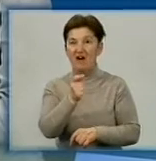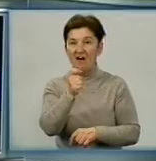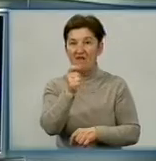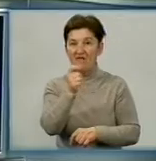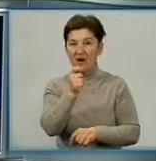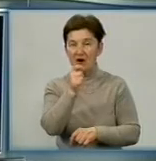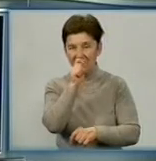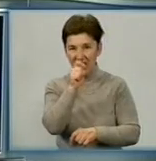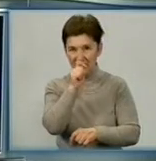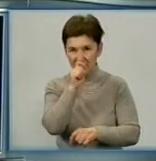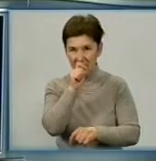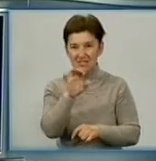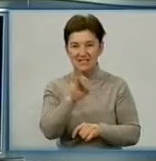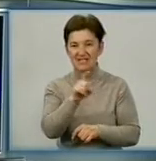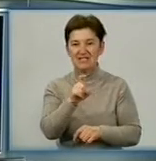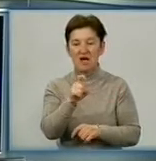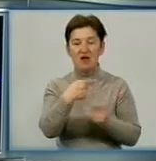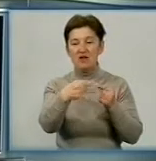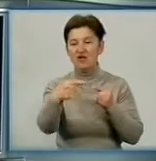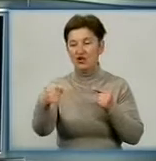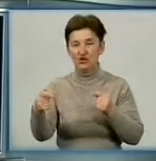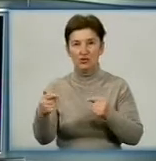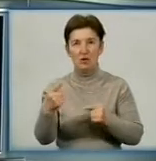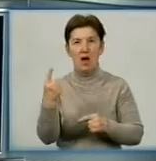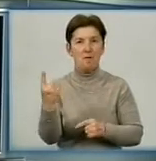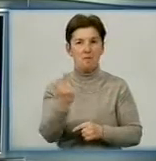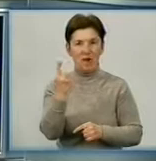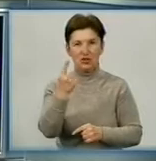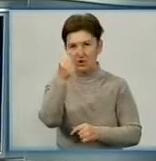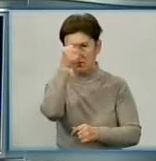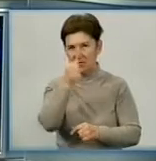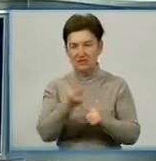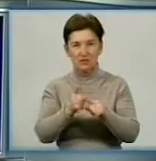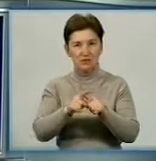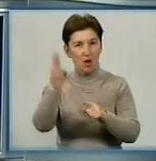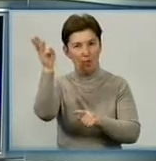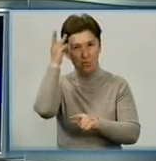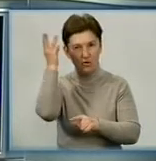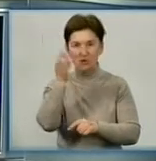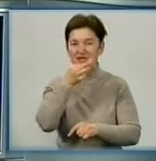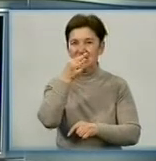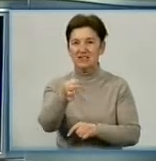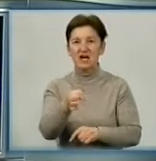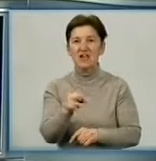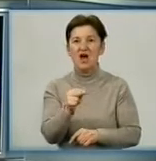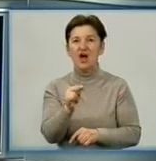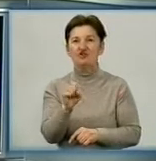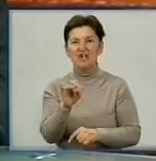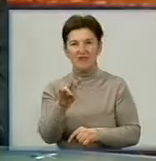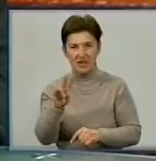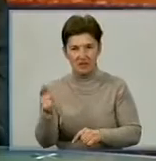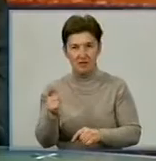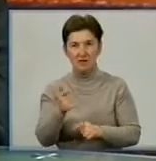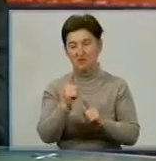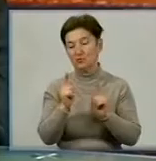травні місяць іншими областями. Тобто перший вільний місяць, це було визначено посолоно, проназвав червень, я відразу спогодився на те,